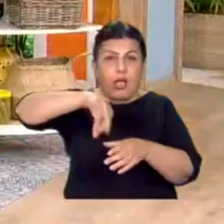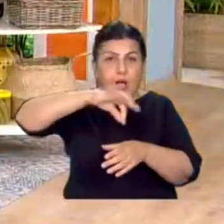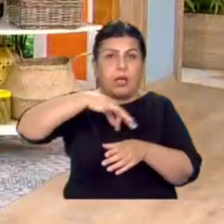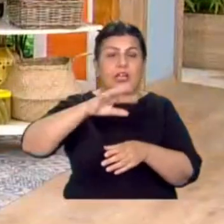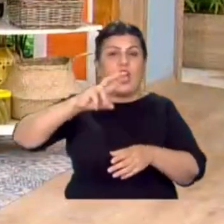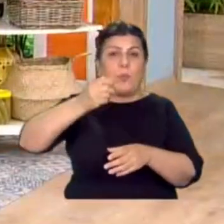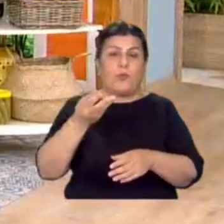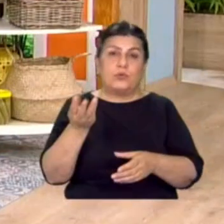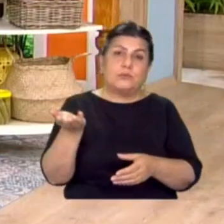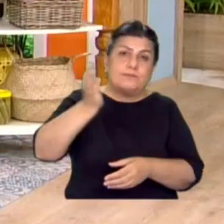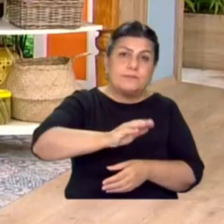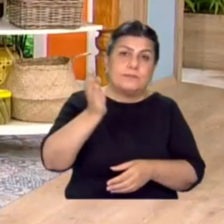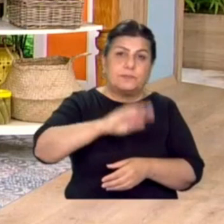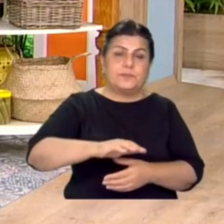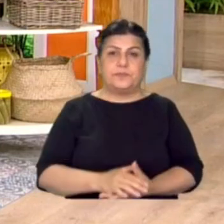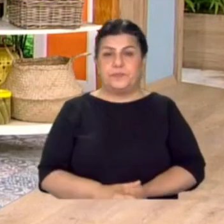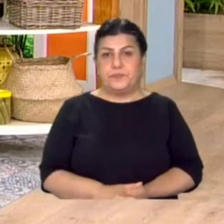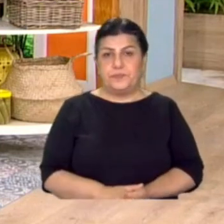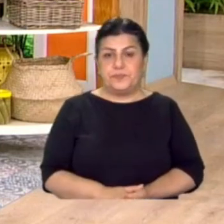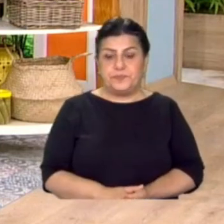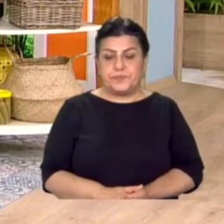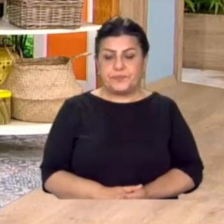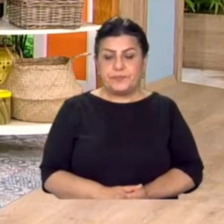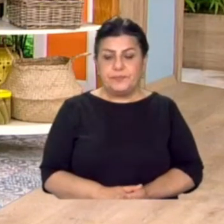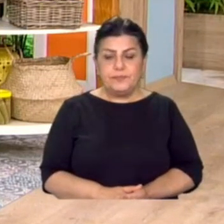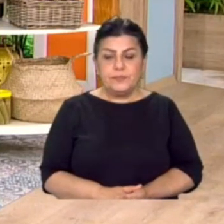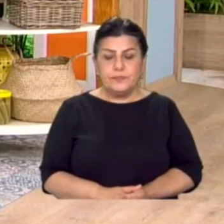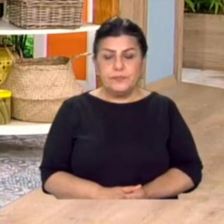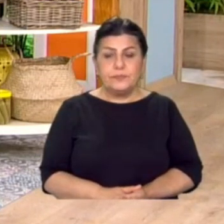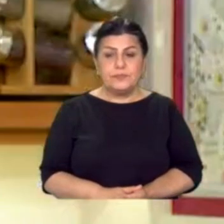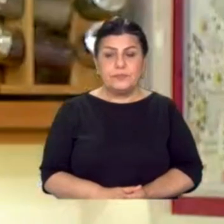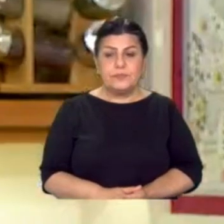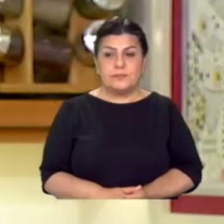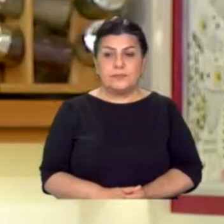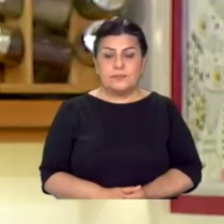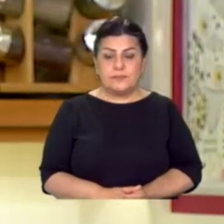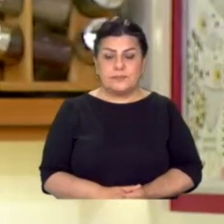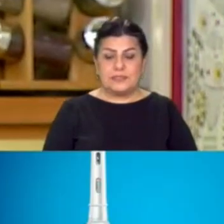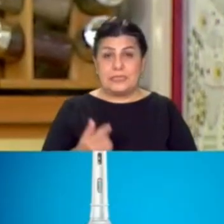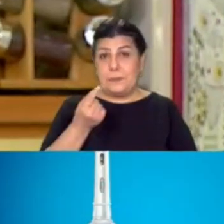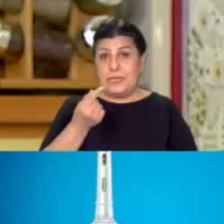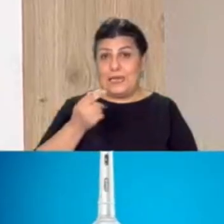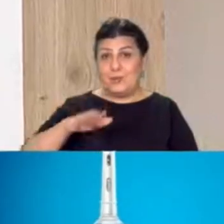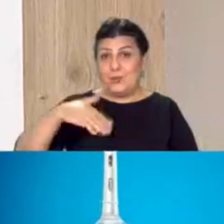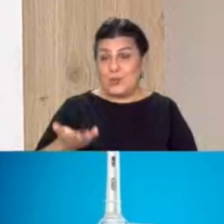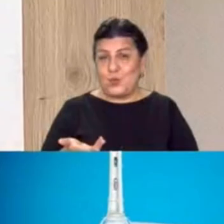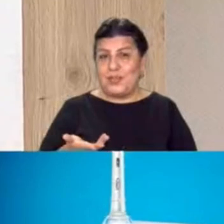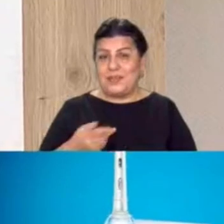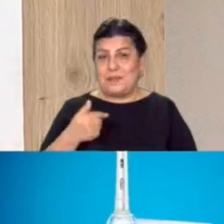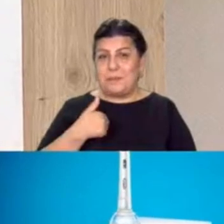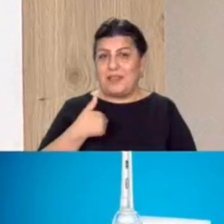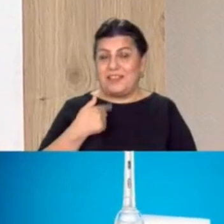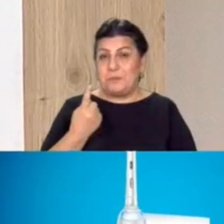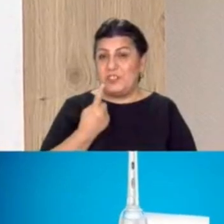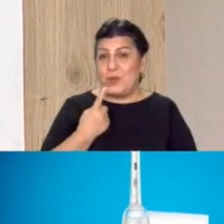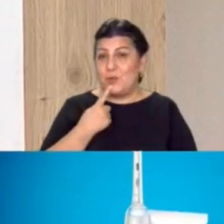Limondan da şöyle kesebilirsek. Şimdi birazdan ben de bir şey